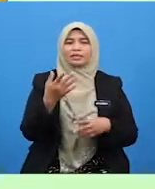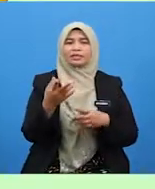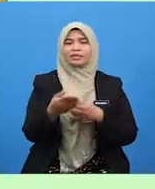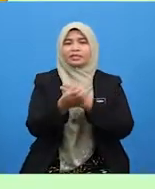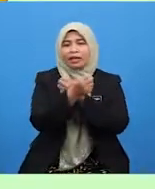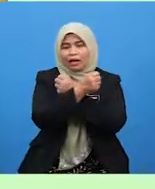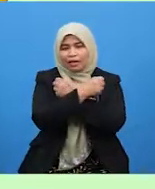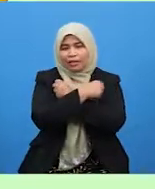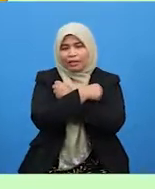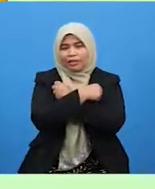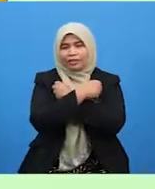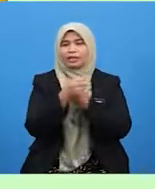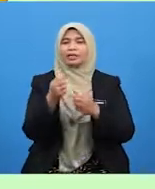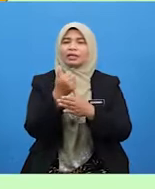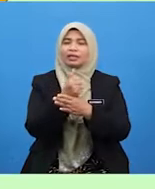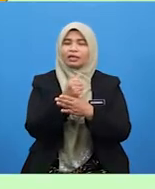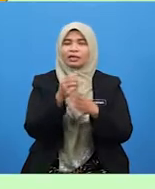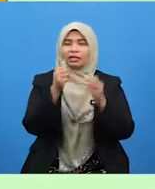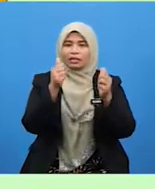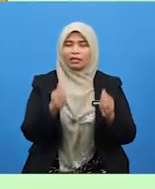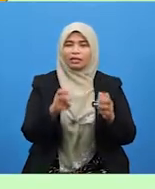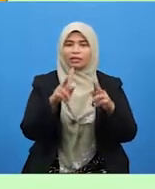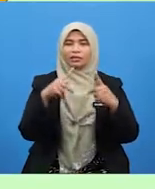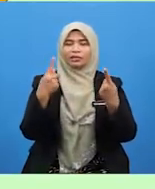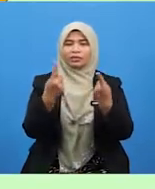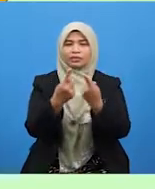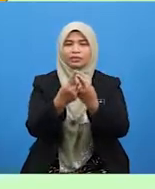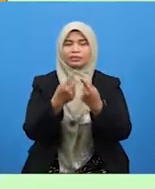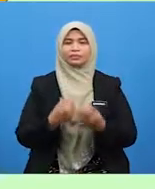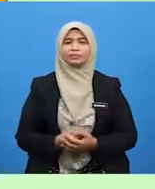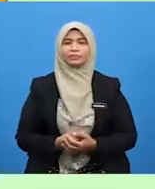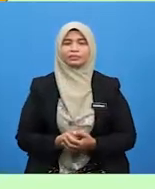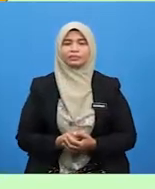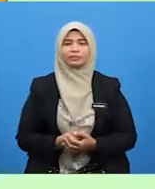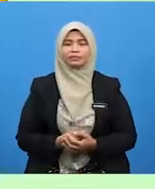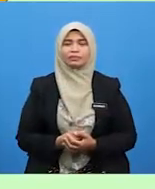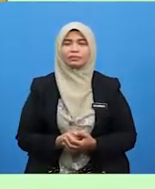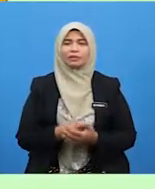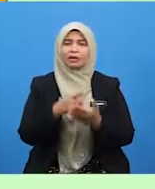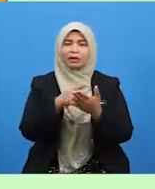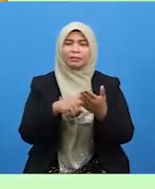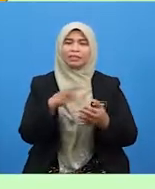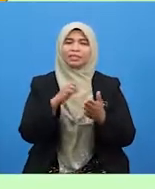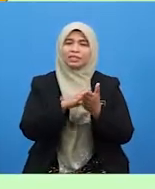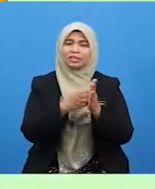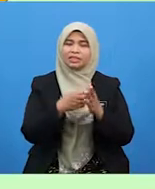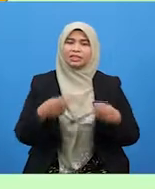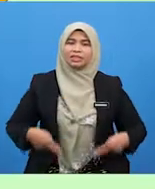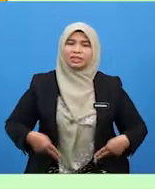sayang di antara ahli keluarga. Apalah ertinya hidup